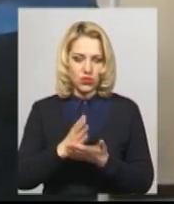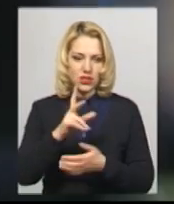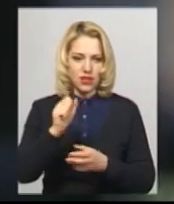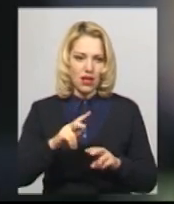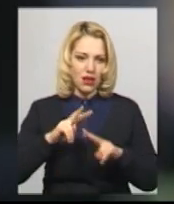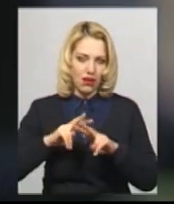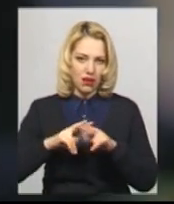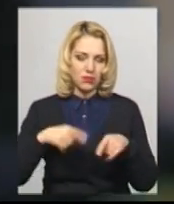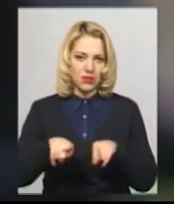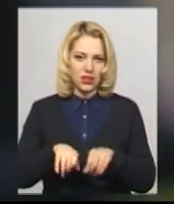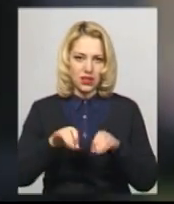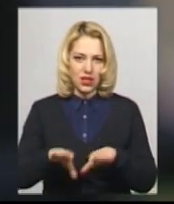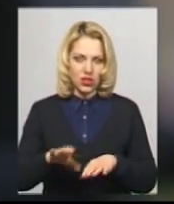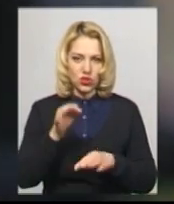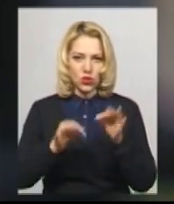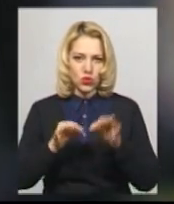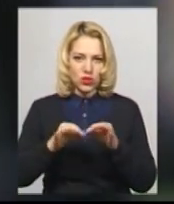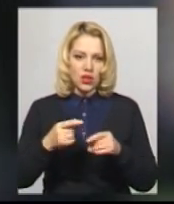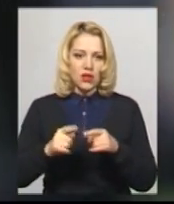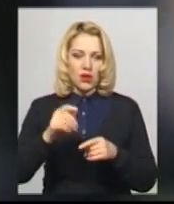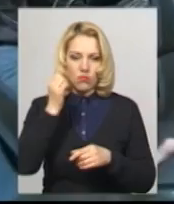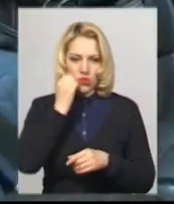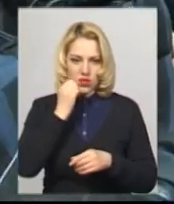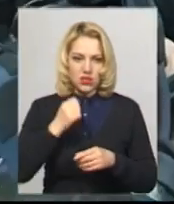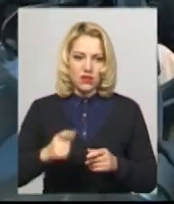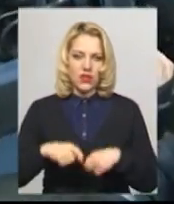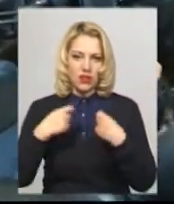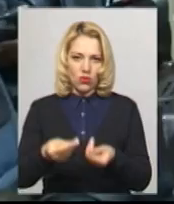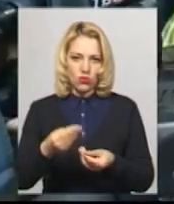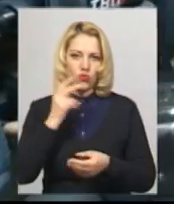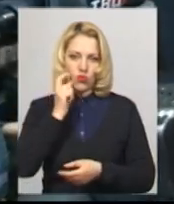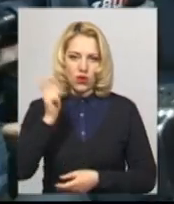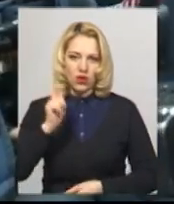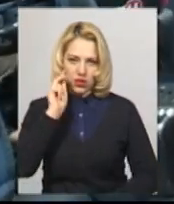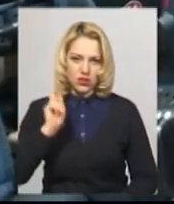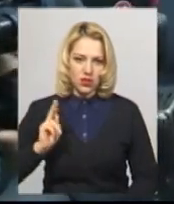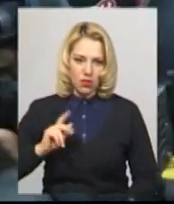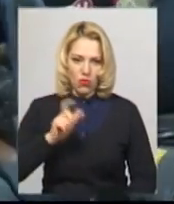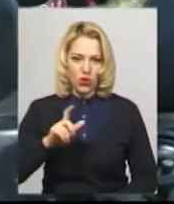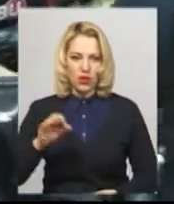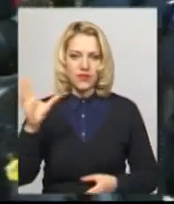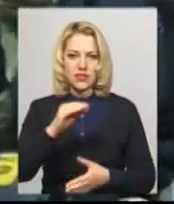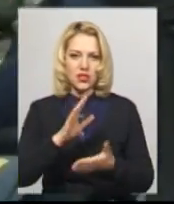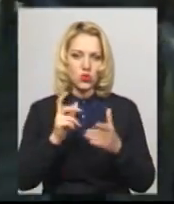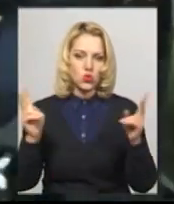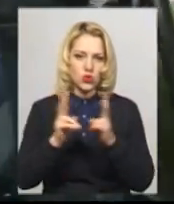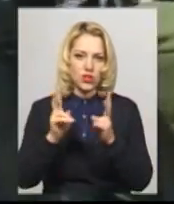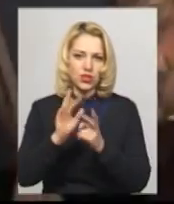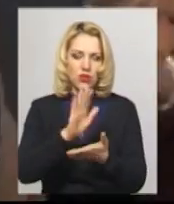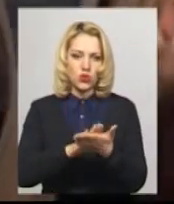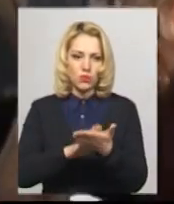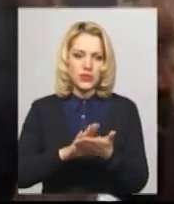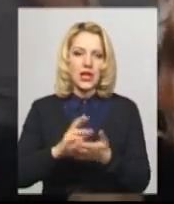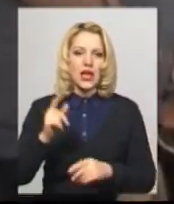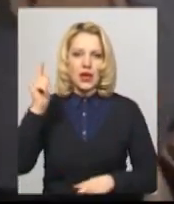Такі рішення в Лефортовському райсуді Москви виносять сьогодні українським морякам. У коридорах суду їх всіх зустрічають оплесками. На засідання приїхали